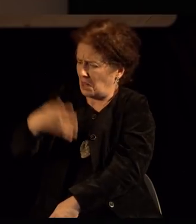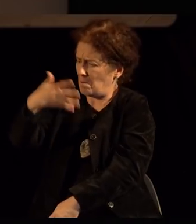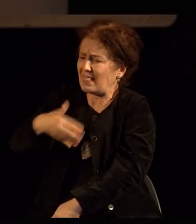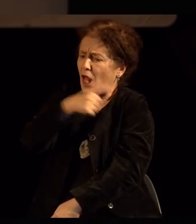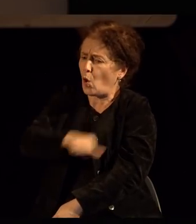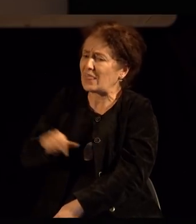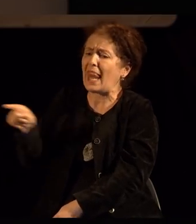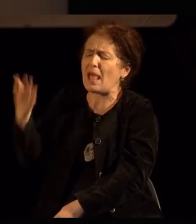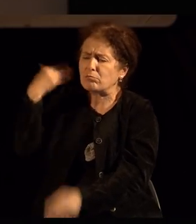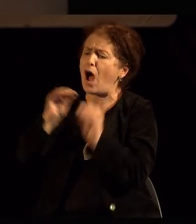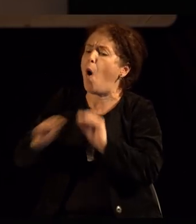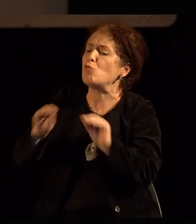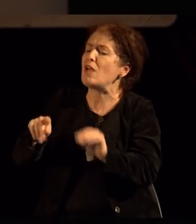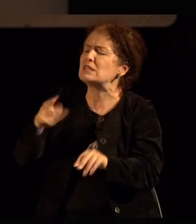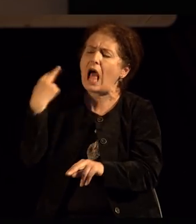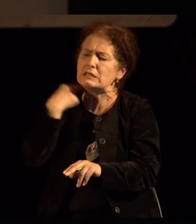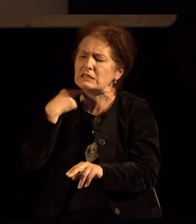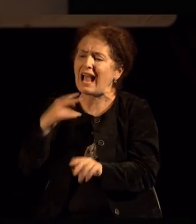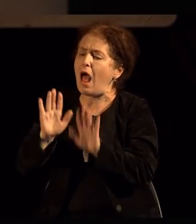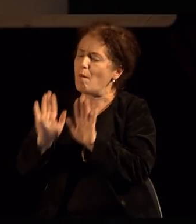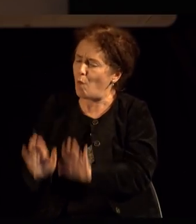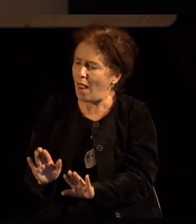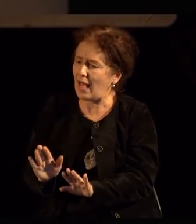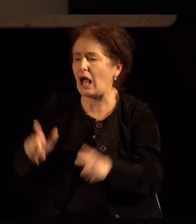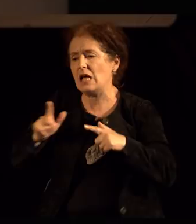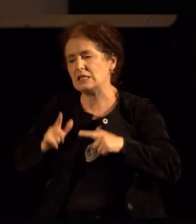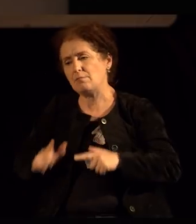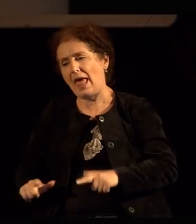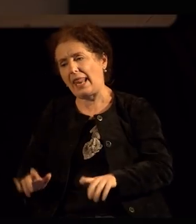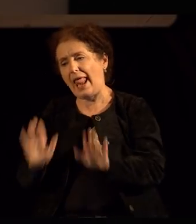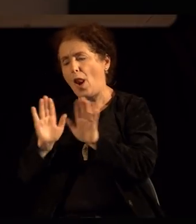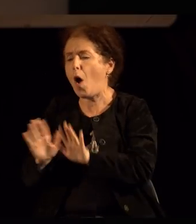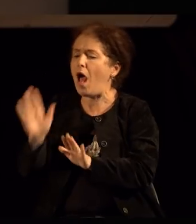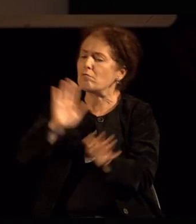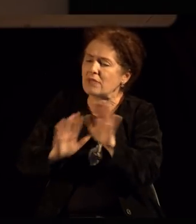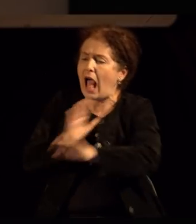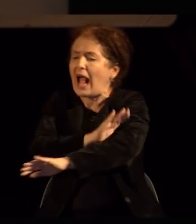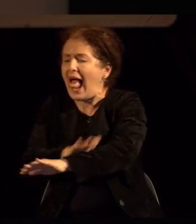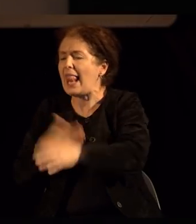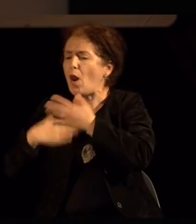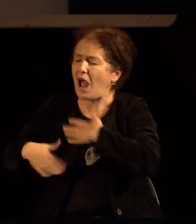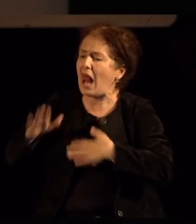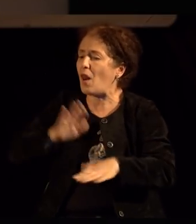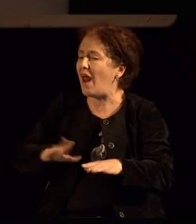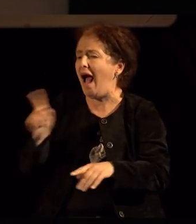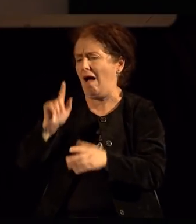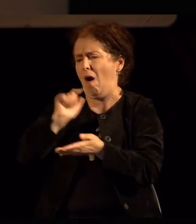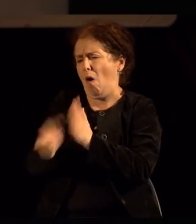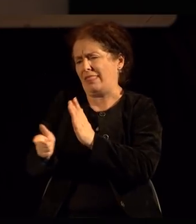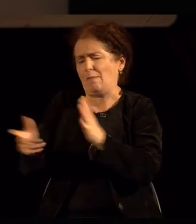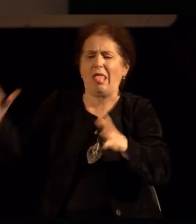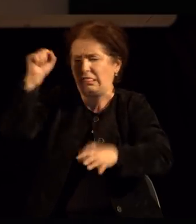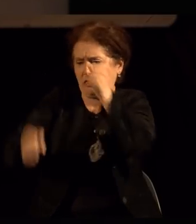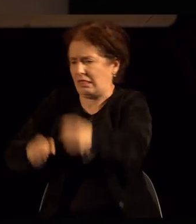прва да буква А, тоа е, значи, полека, смирено, да се милуваме. И се вече речете, па